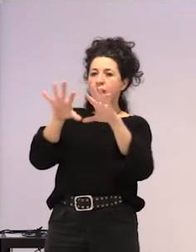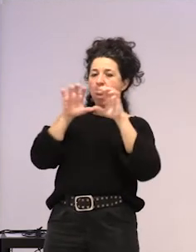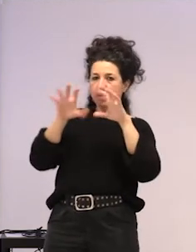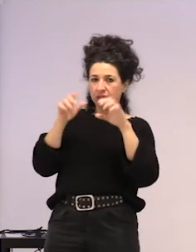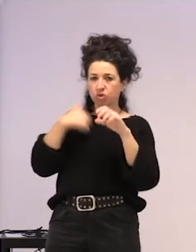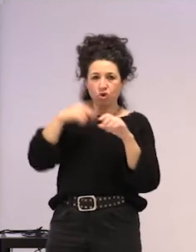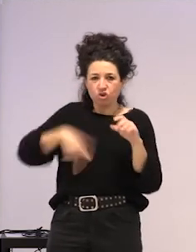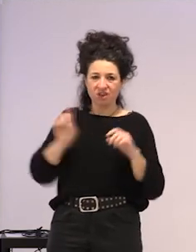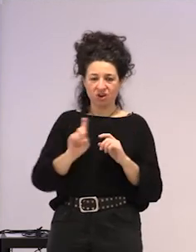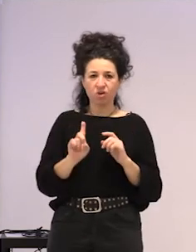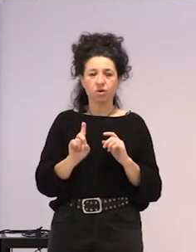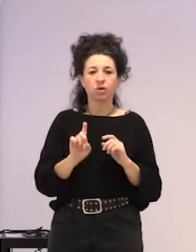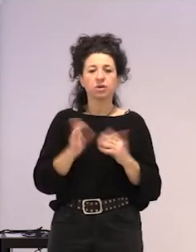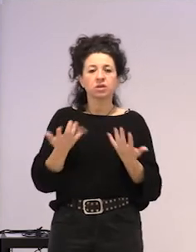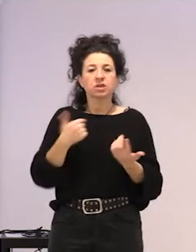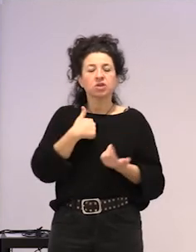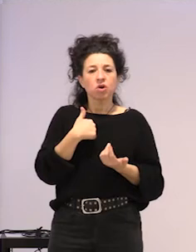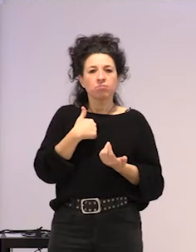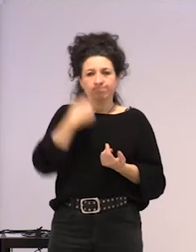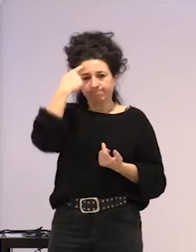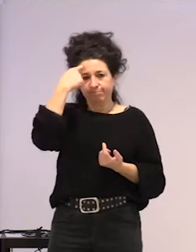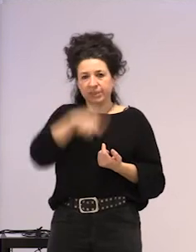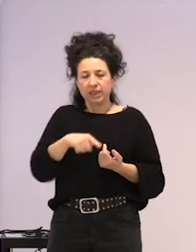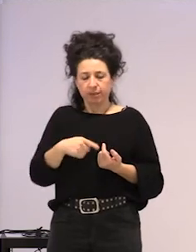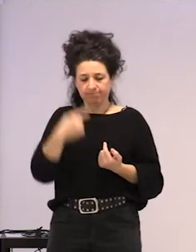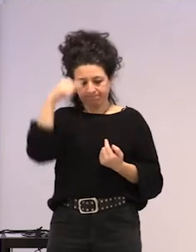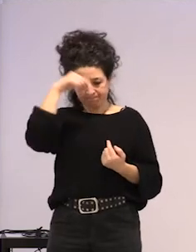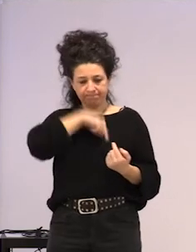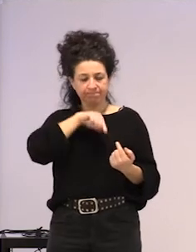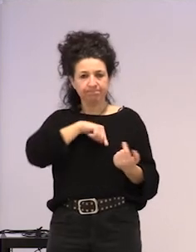ni jabetzen naiz, ba,